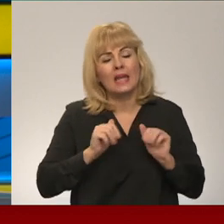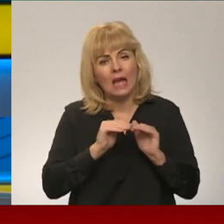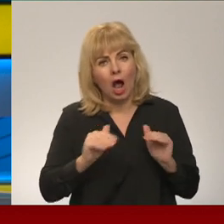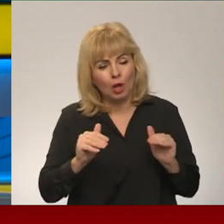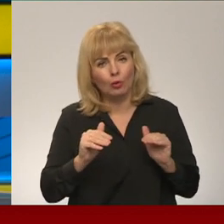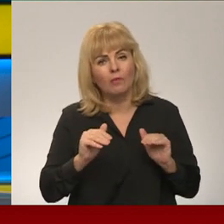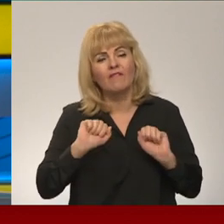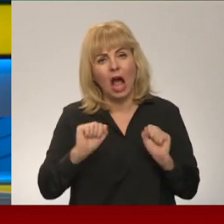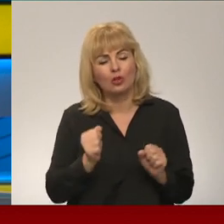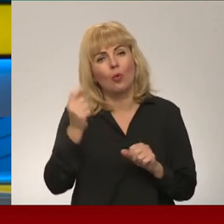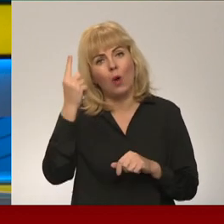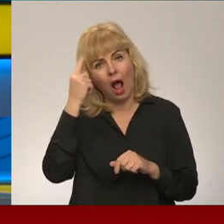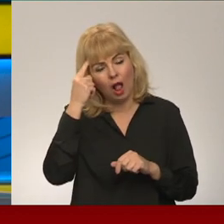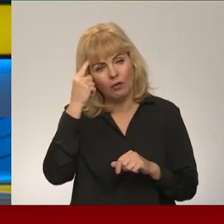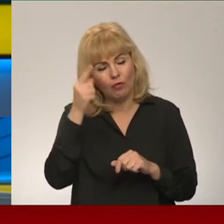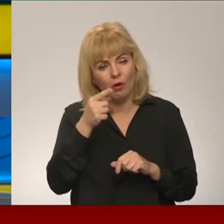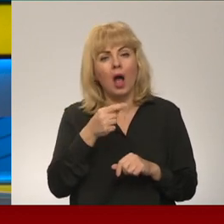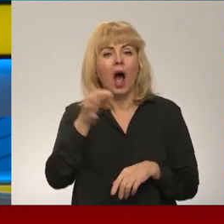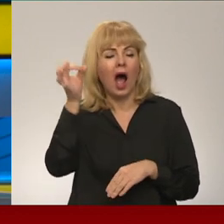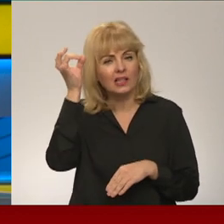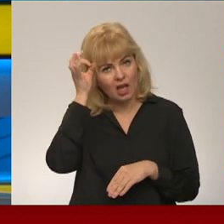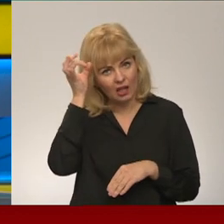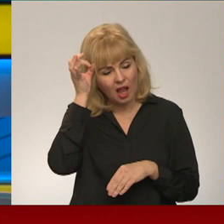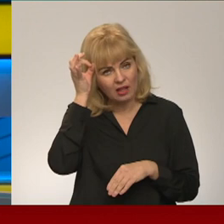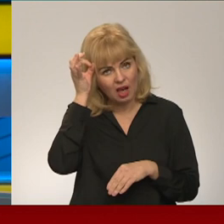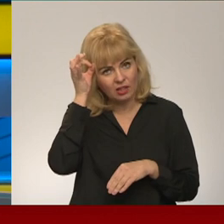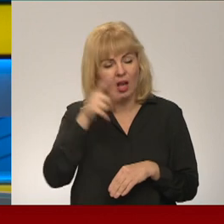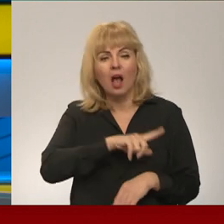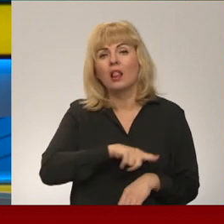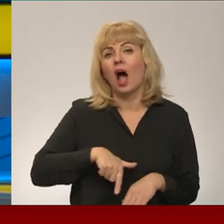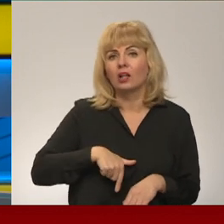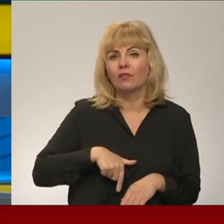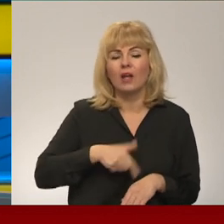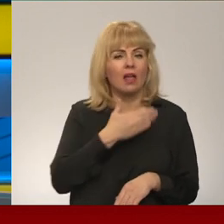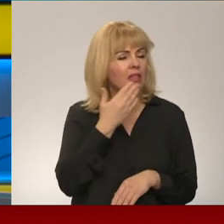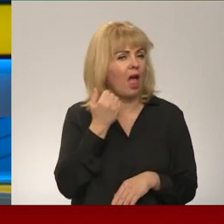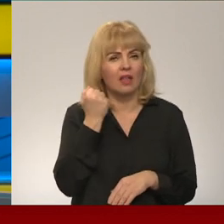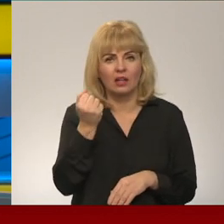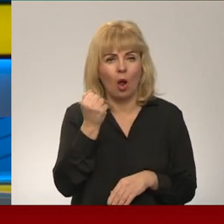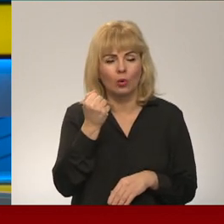un atcerēties, ka Latvijai šobrīd nedrauda Ukrainas liktens.